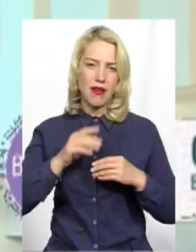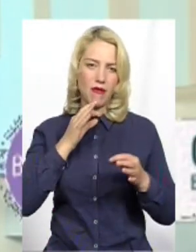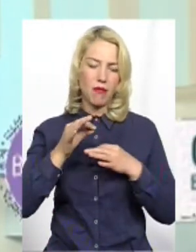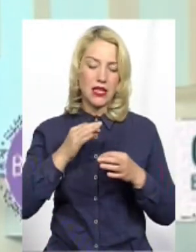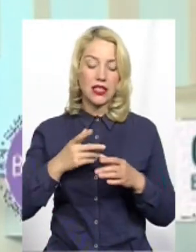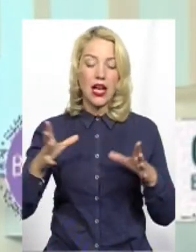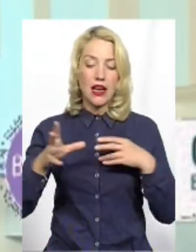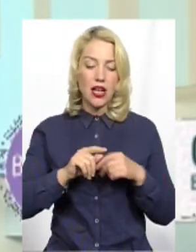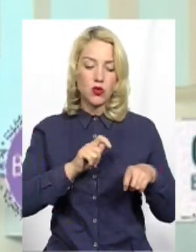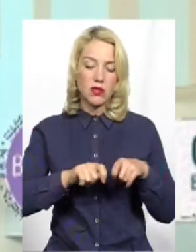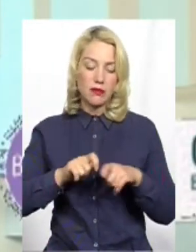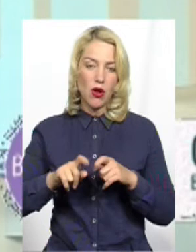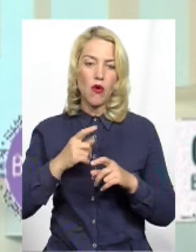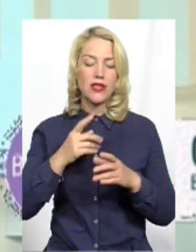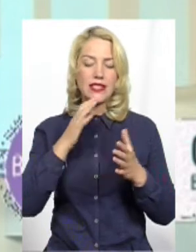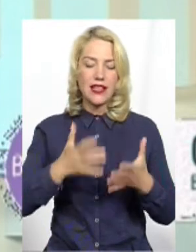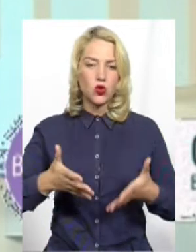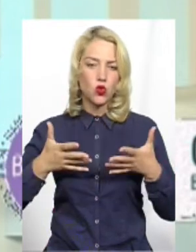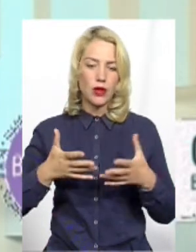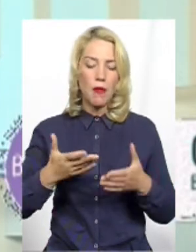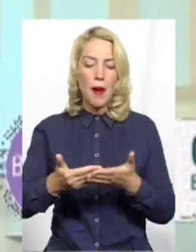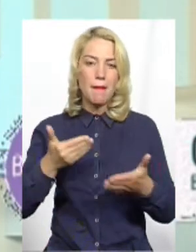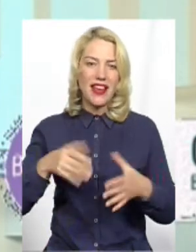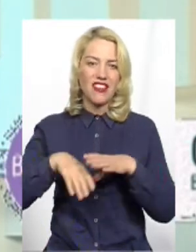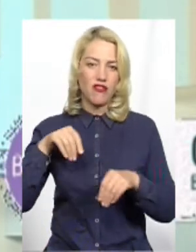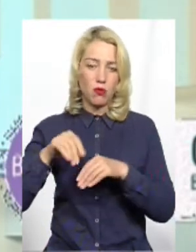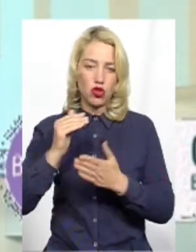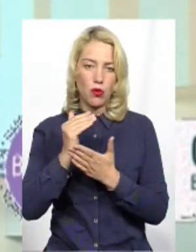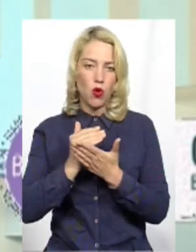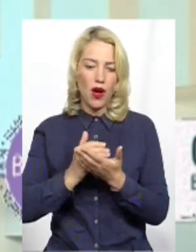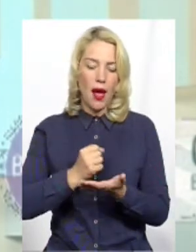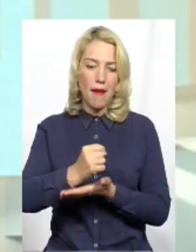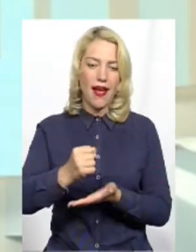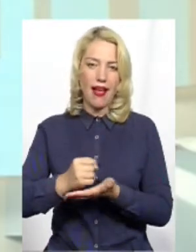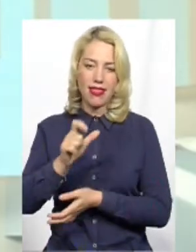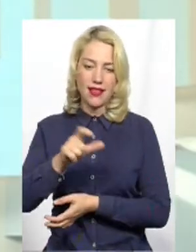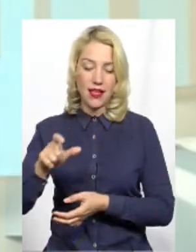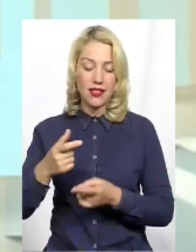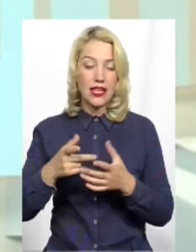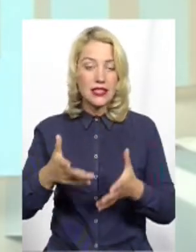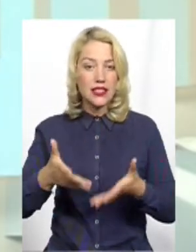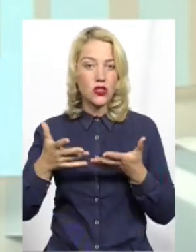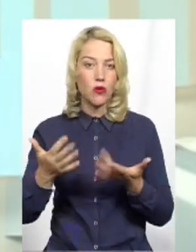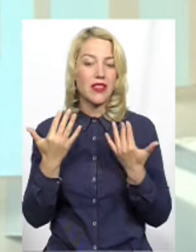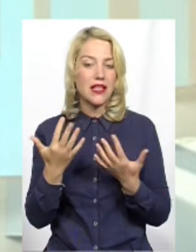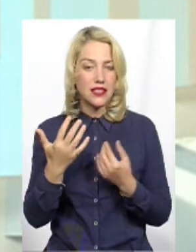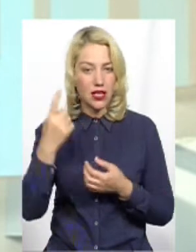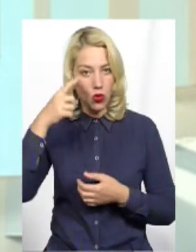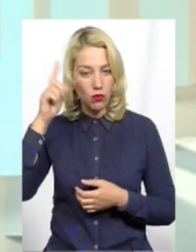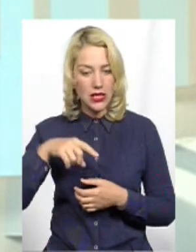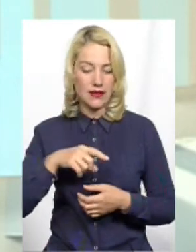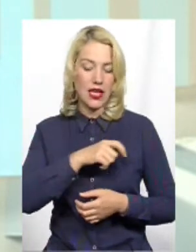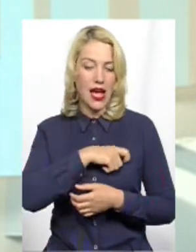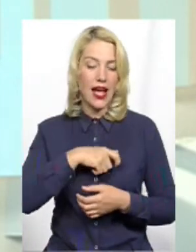'ясуємо особливості передвиборчих програм кандидатів, а спільно із жителями округу з'ясуємо, наскільки обізнані кандидати із